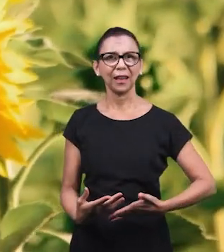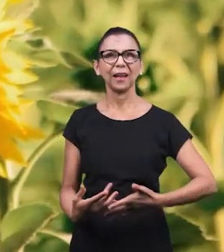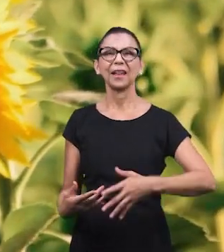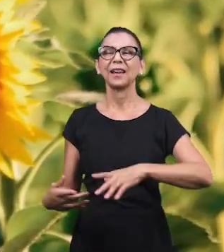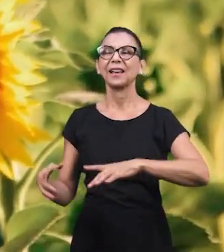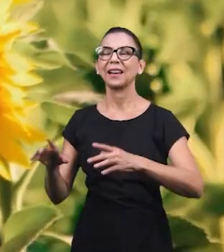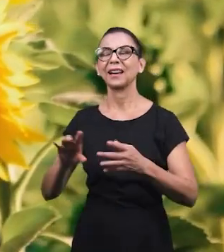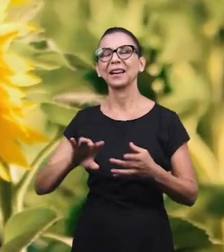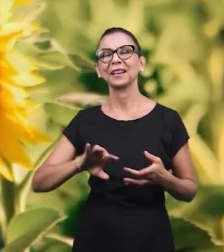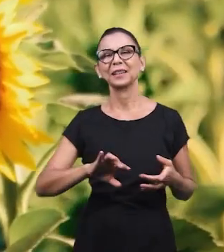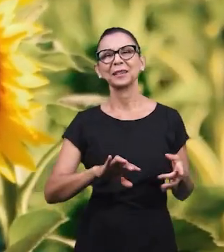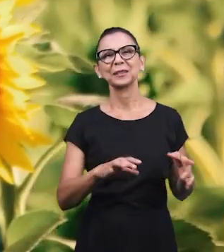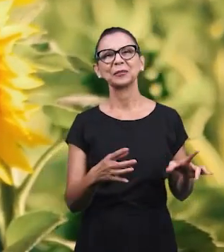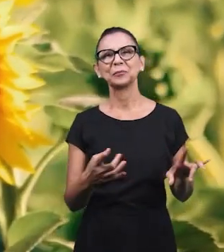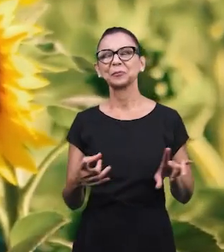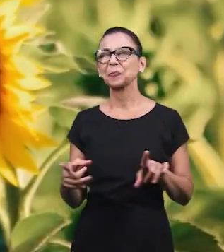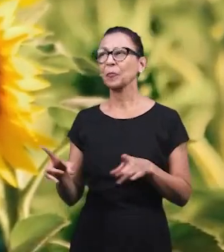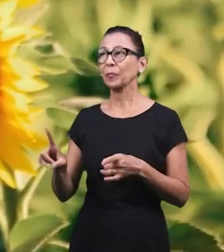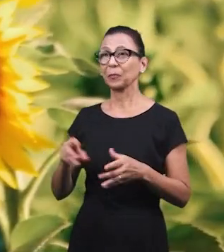Тебя